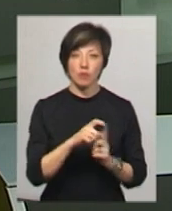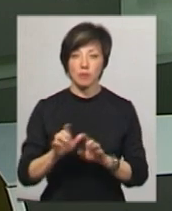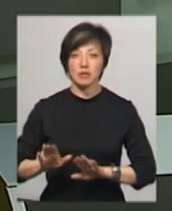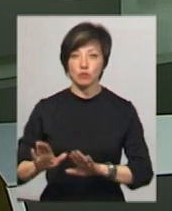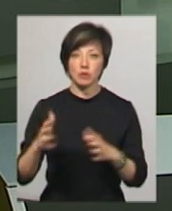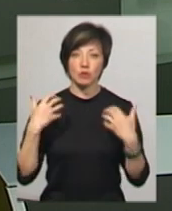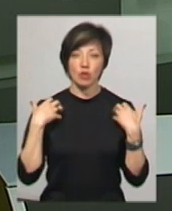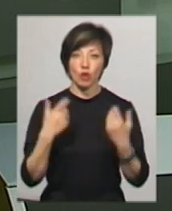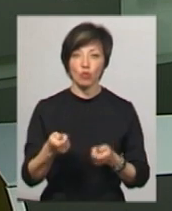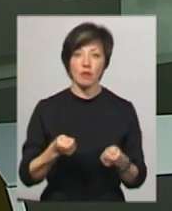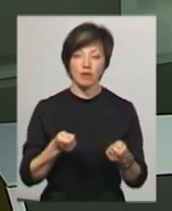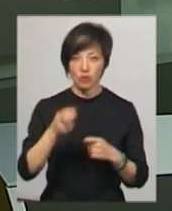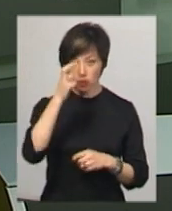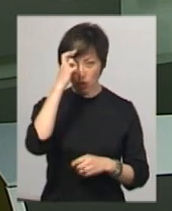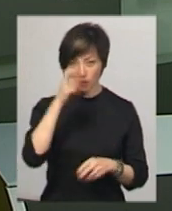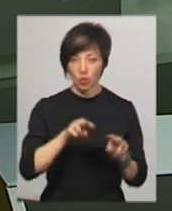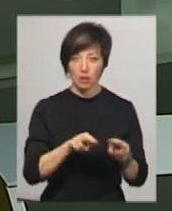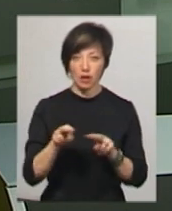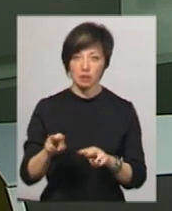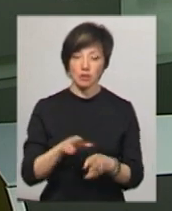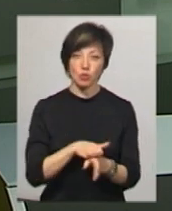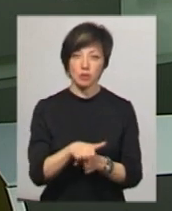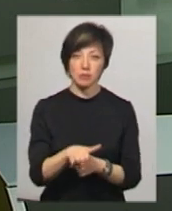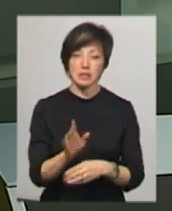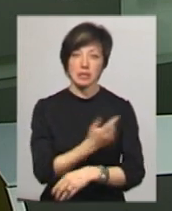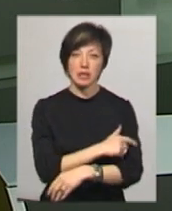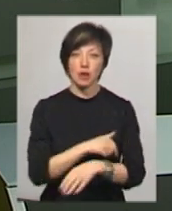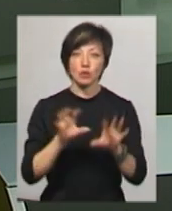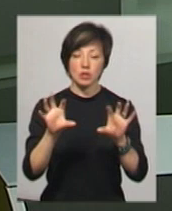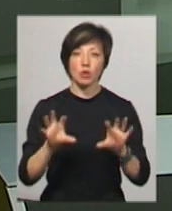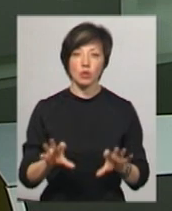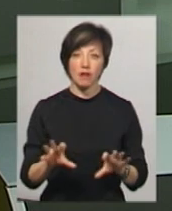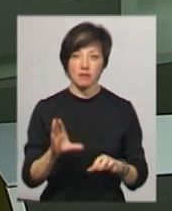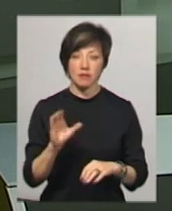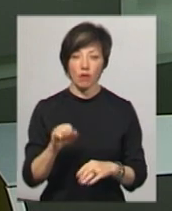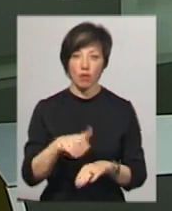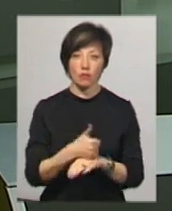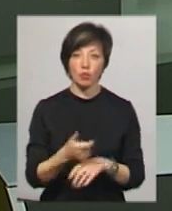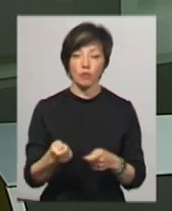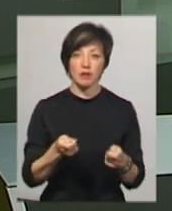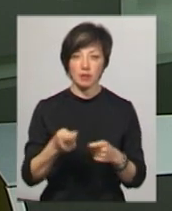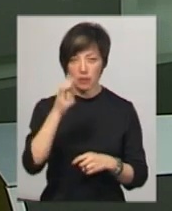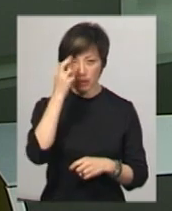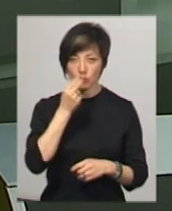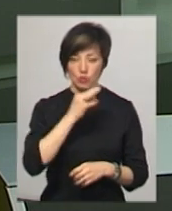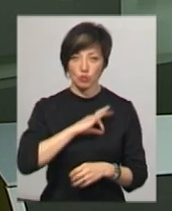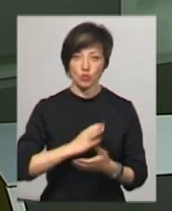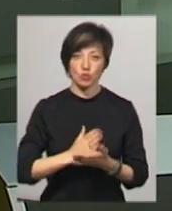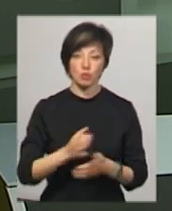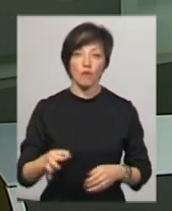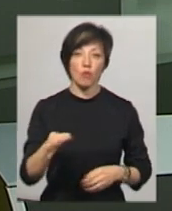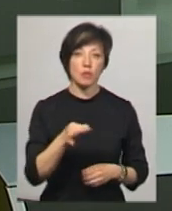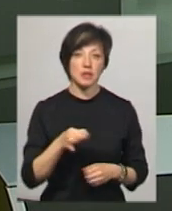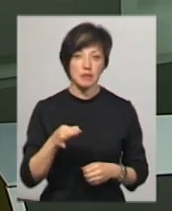заступника начальника управління державного нагляду за дотриманням санітарного законодавства Головного управління Держпроспоживслужби в